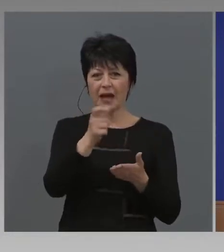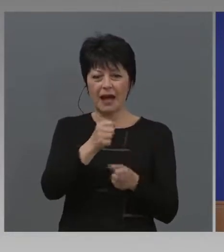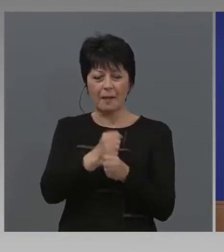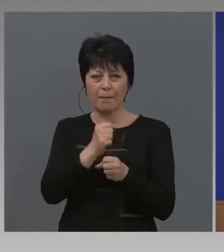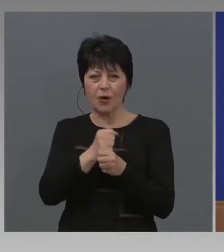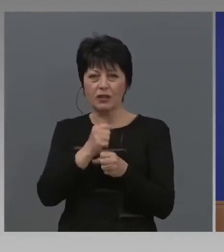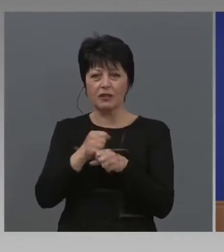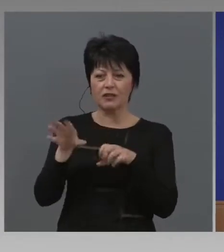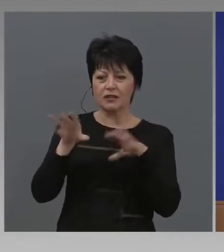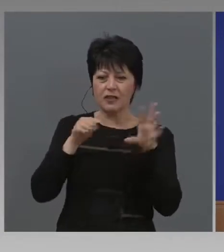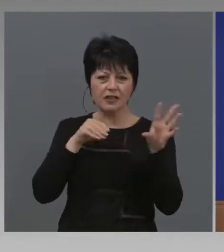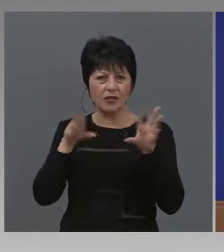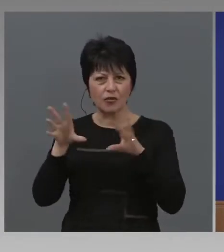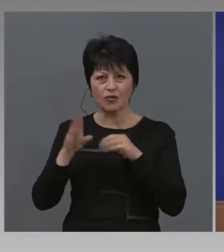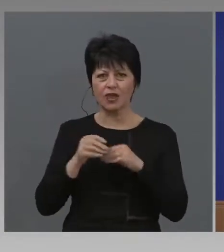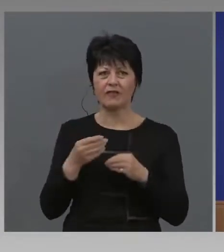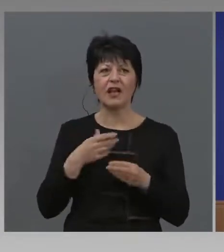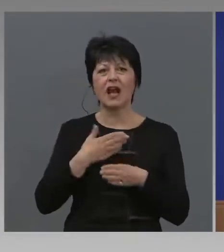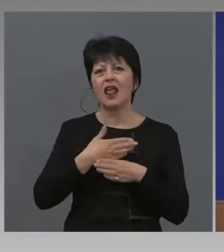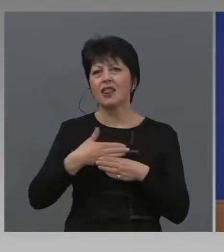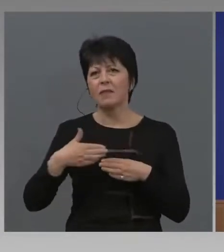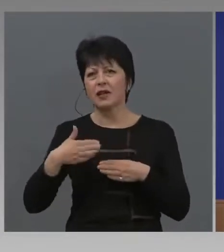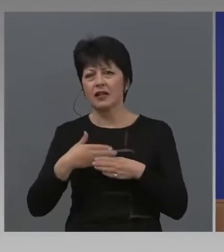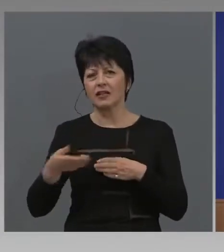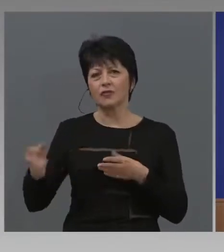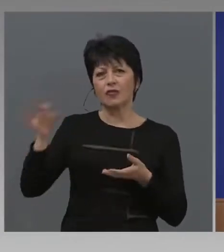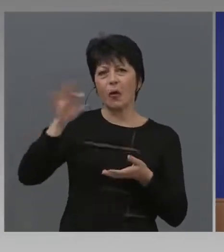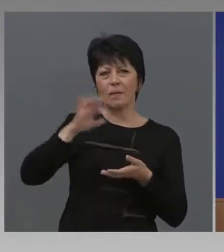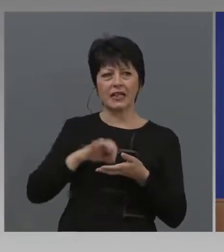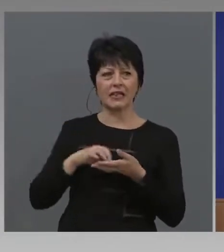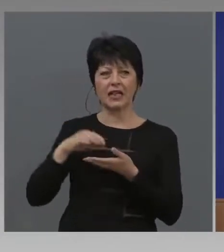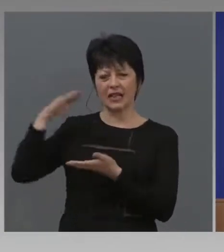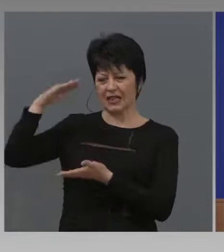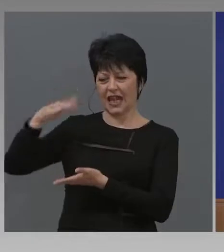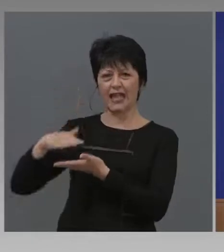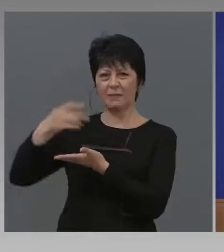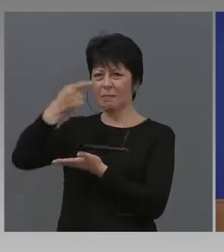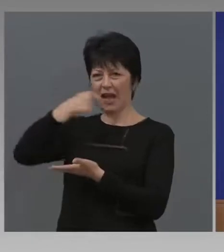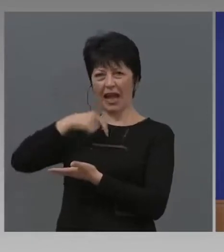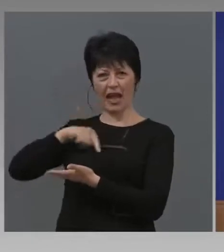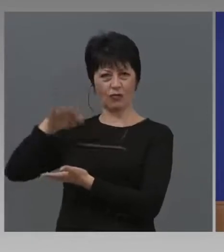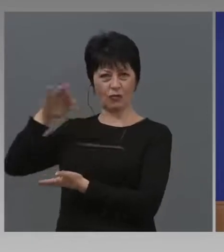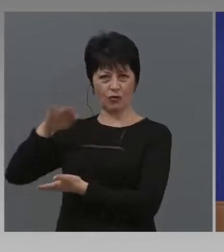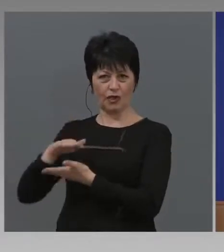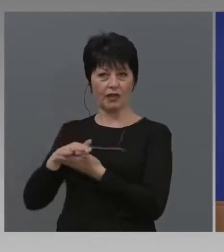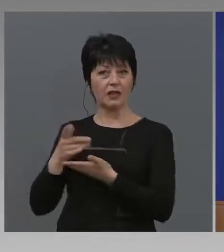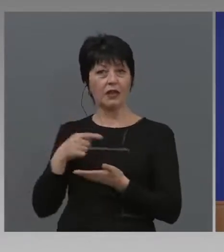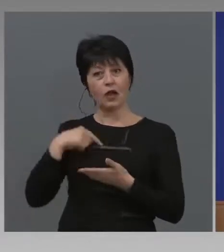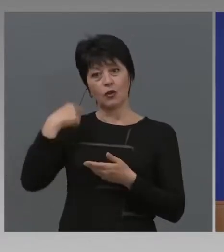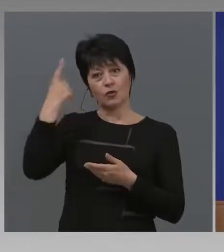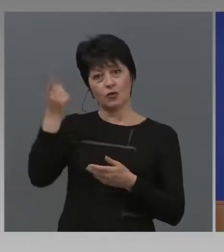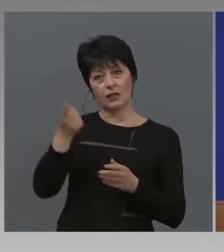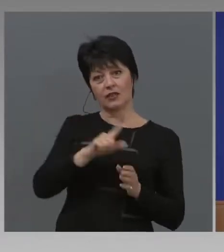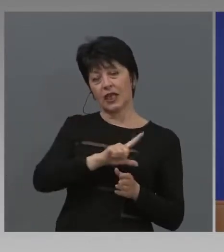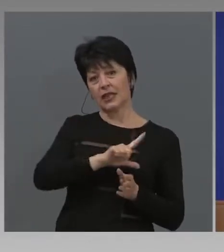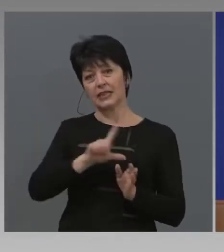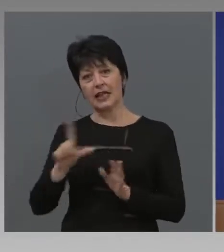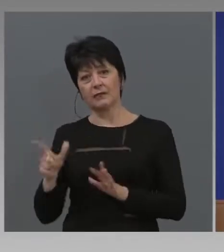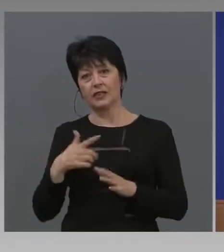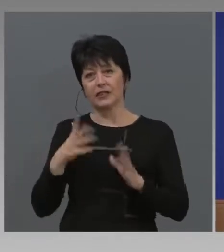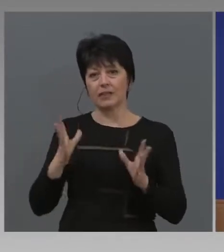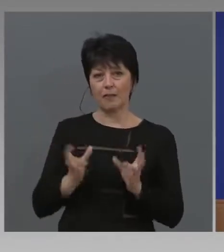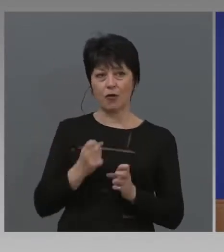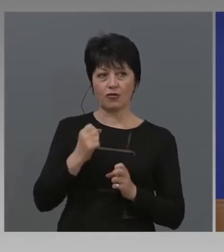Респиратори непрекъснато идват. Сега, другата седмица, започваме производство ние си на едно от най-добрите